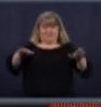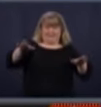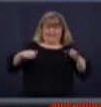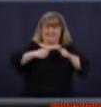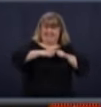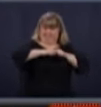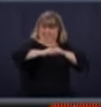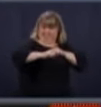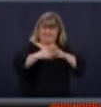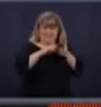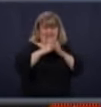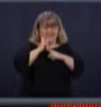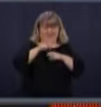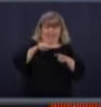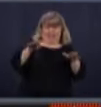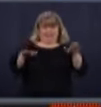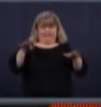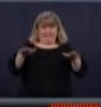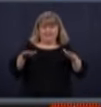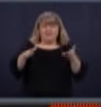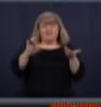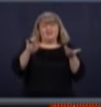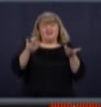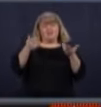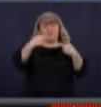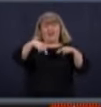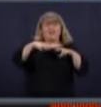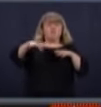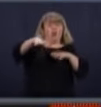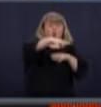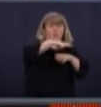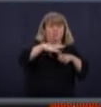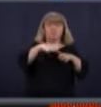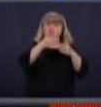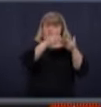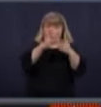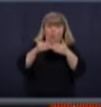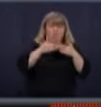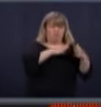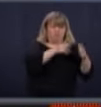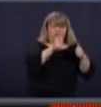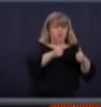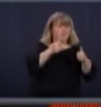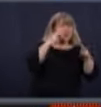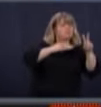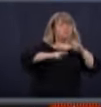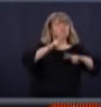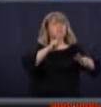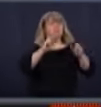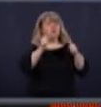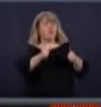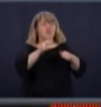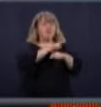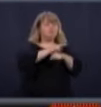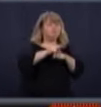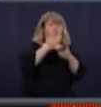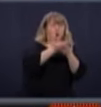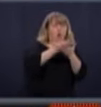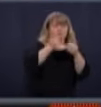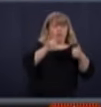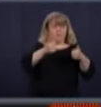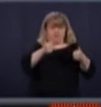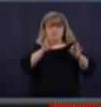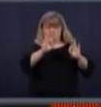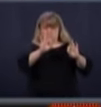c'est plus mou. En région, en périphérie, on a déconfiné, on voit que les choses vont relativement bien, les écoles, va bien, les garderies, ça ne pas dire que